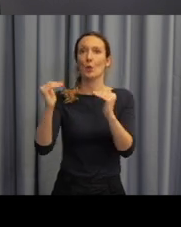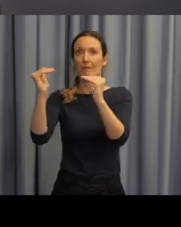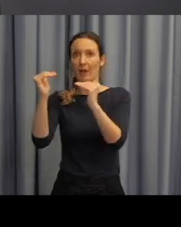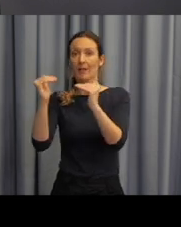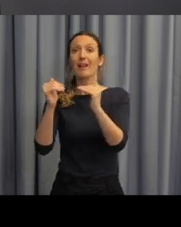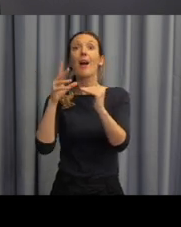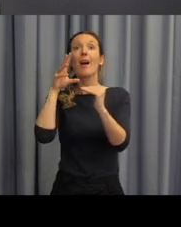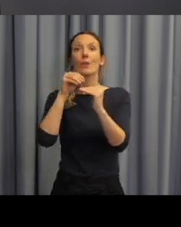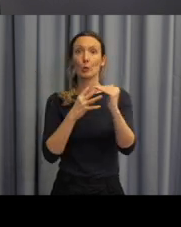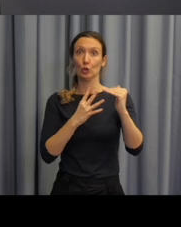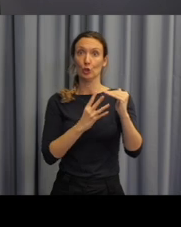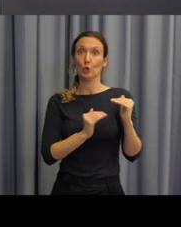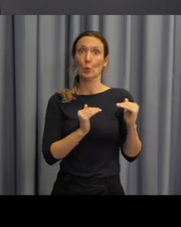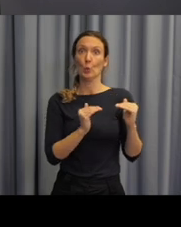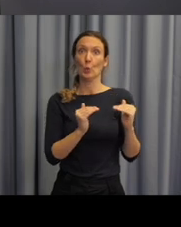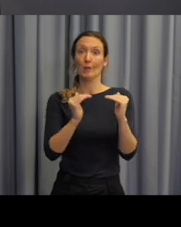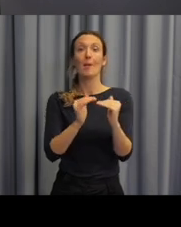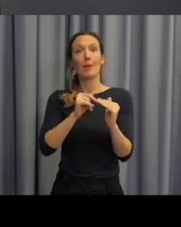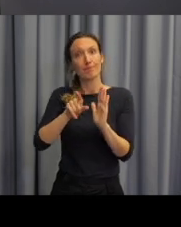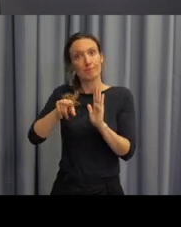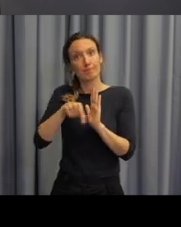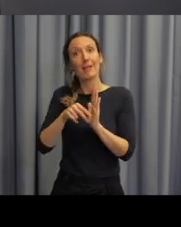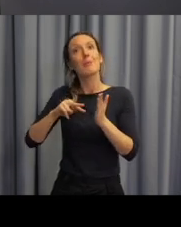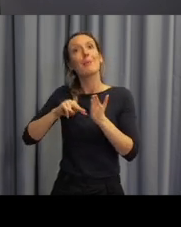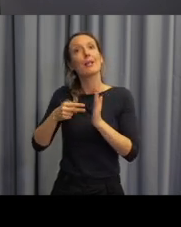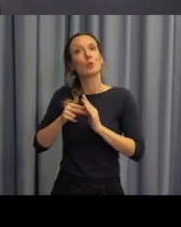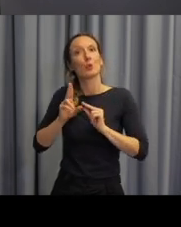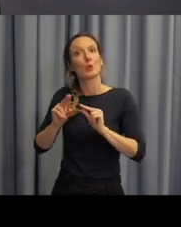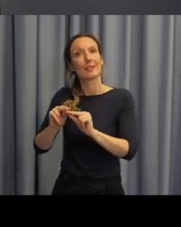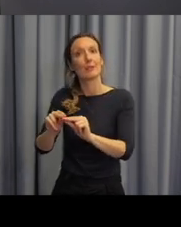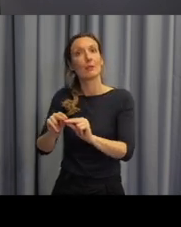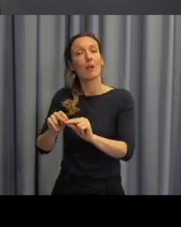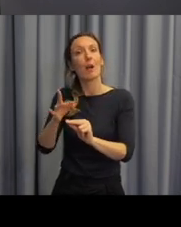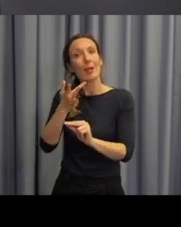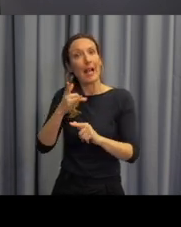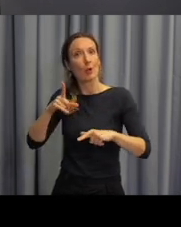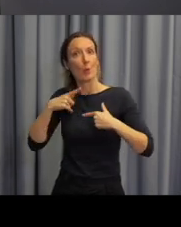společný metodický úvod, který mluví o tom, jak tyto pracovní listy používat.